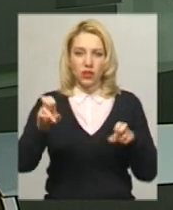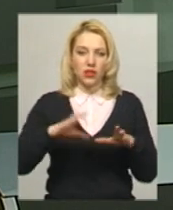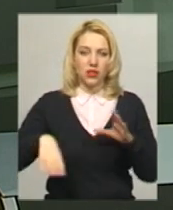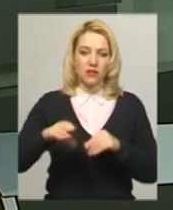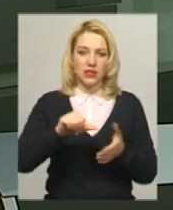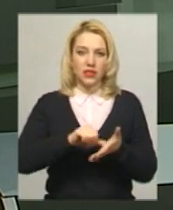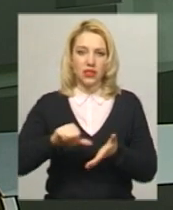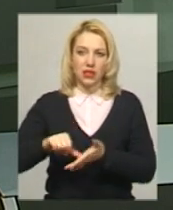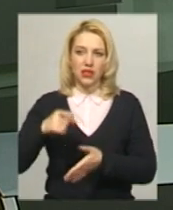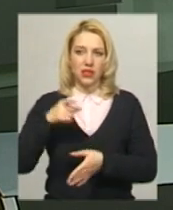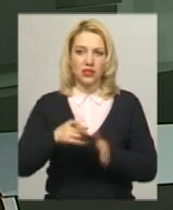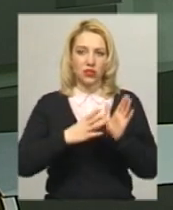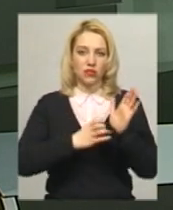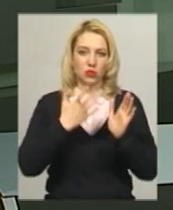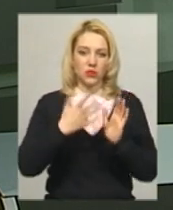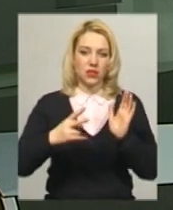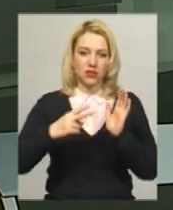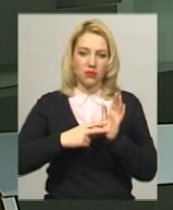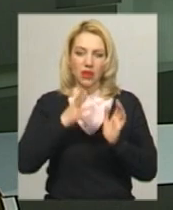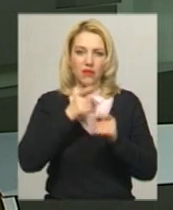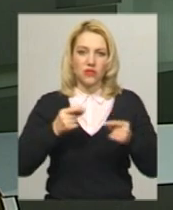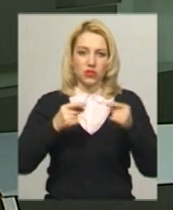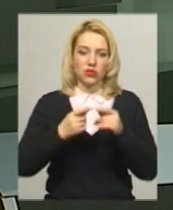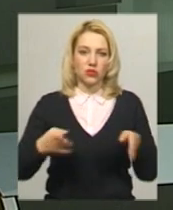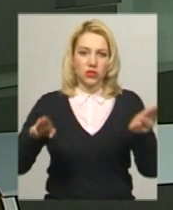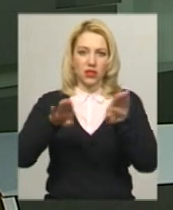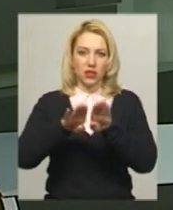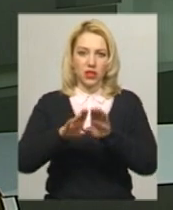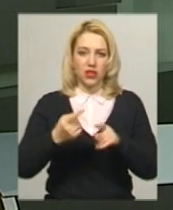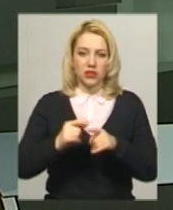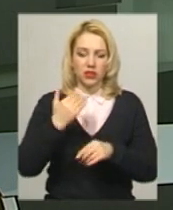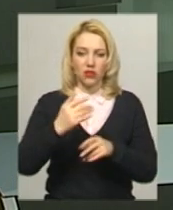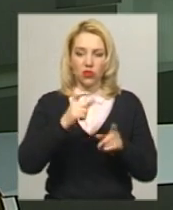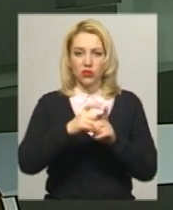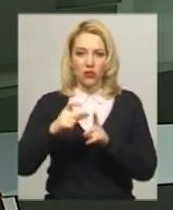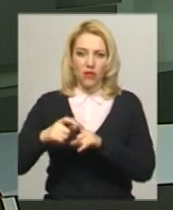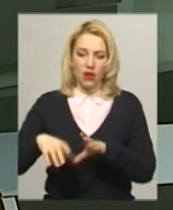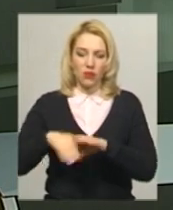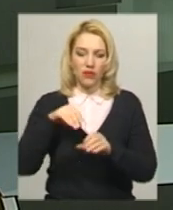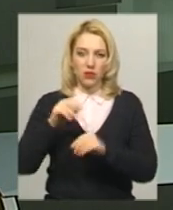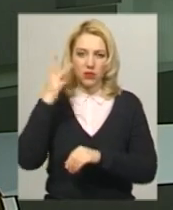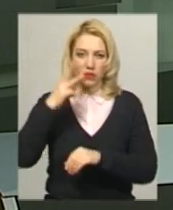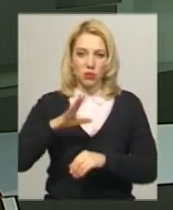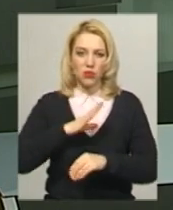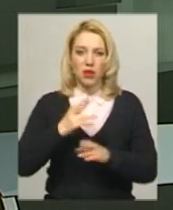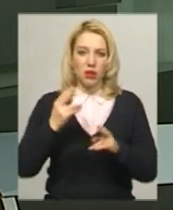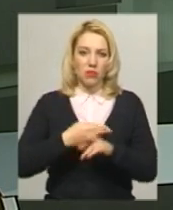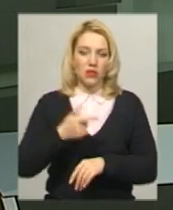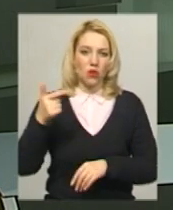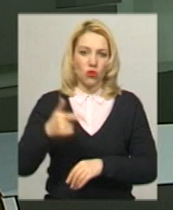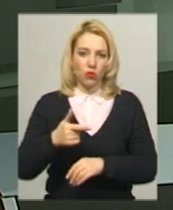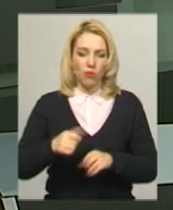області, це 1537, закрилися вчасно. За його словами, на Хмельниччині вибори протягом дня відбулися без грубих порушень.